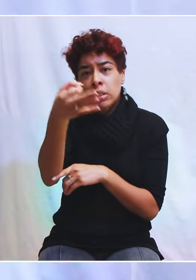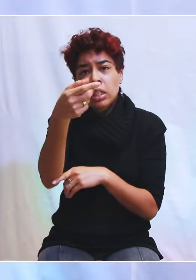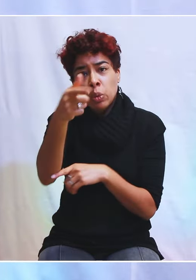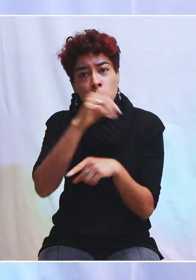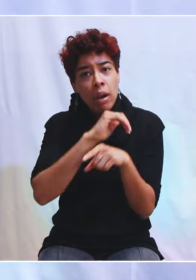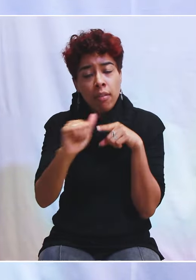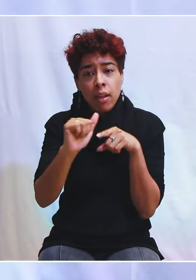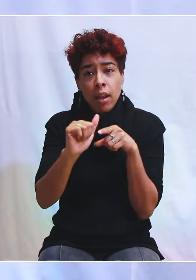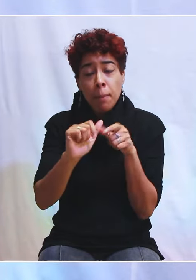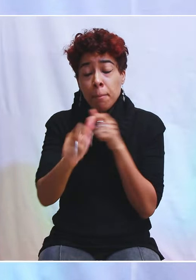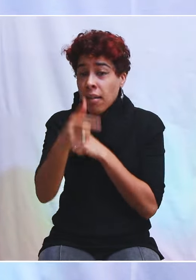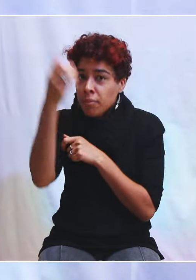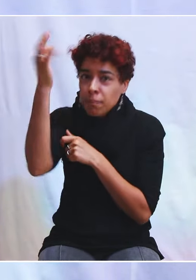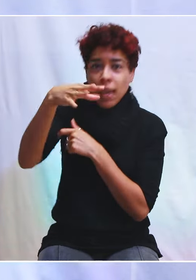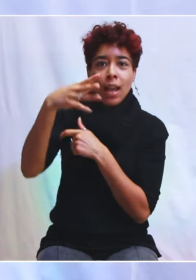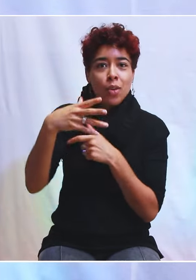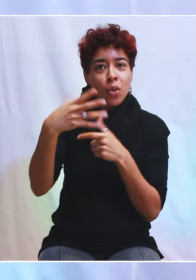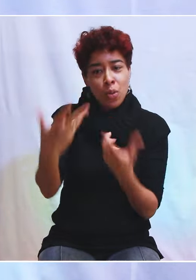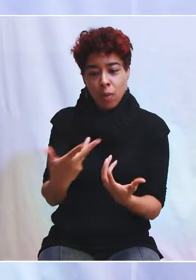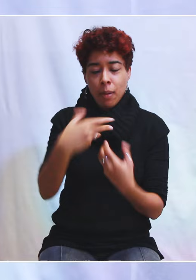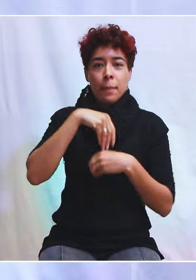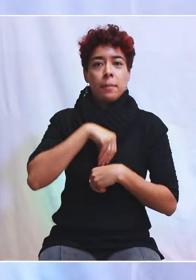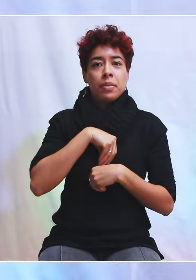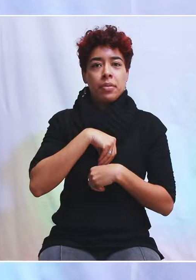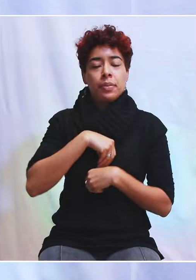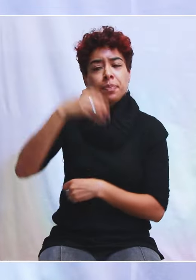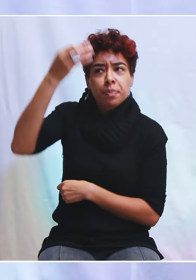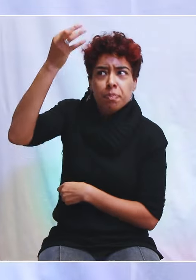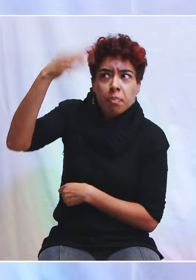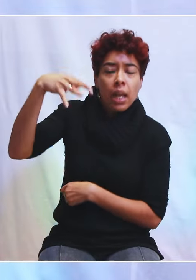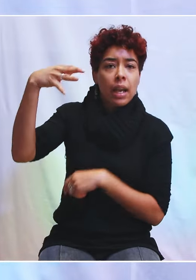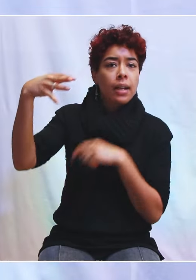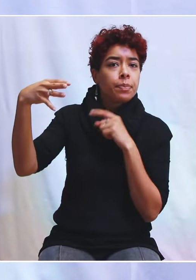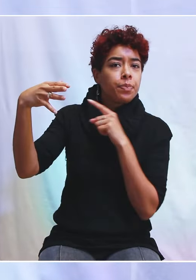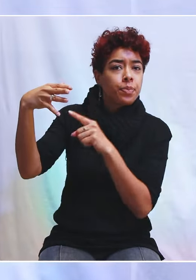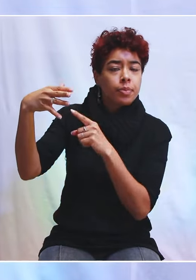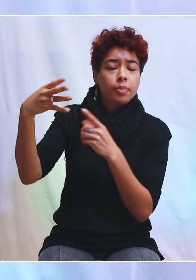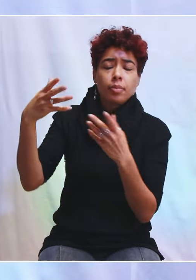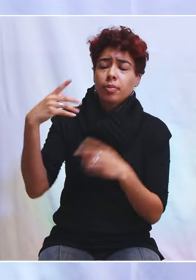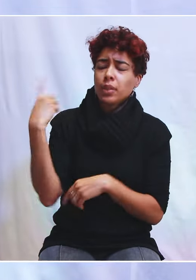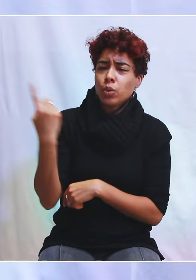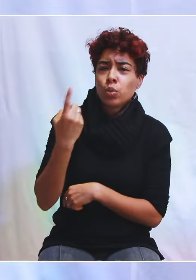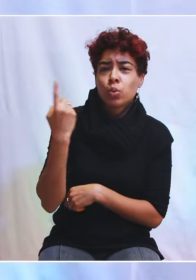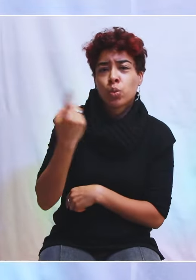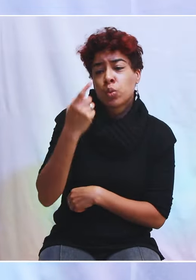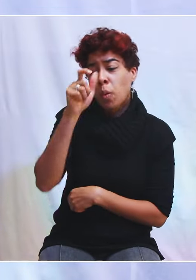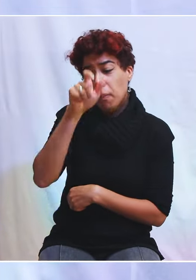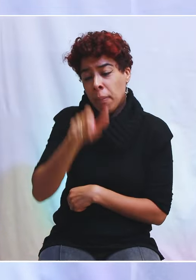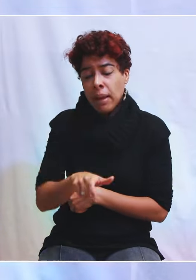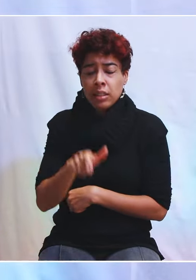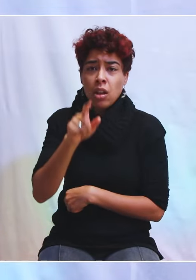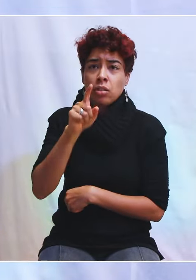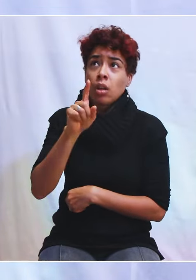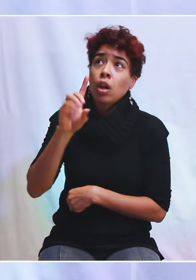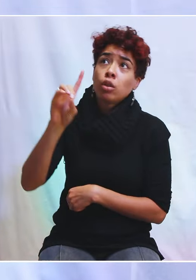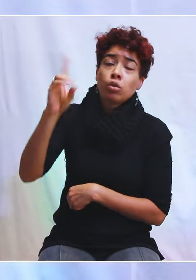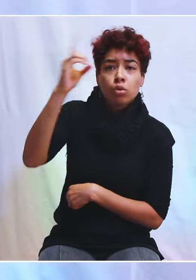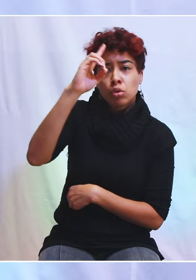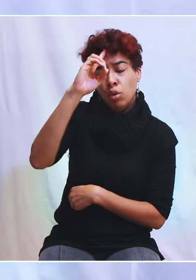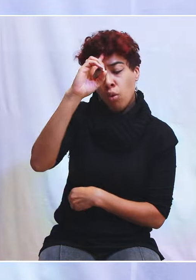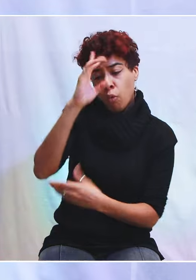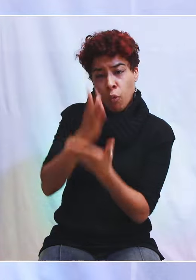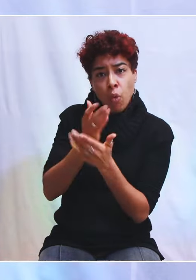entre dans le miraculeux de Dieu. Le miracle, eh bien, accompagne toujours celui qui marche par la foi et qui est obéit au Seigneur.